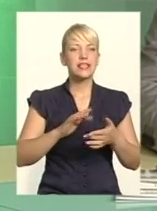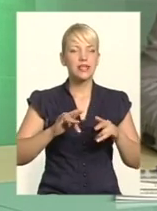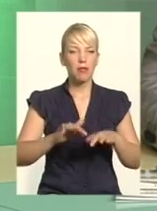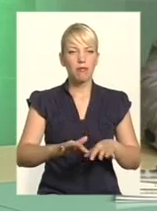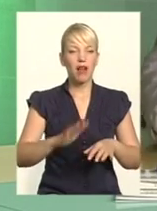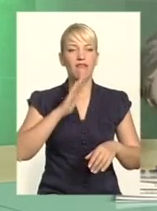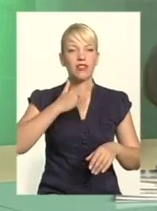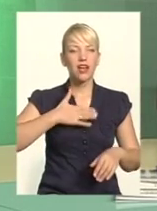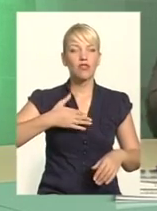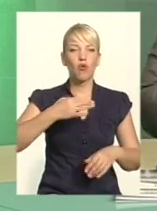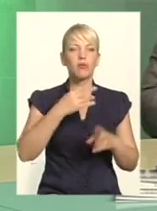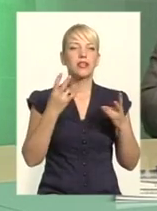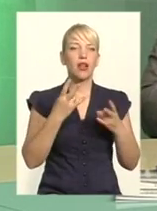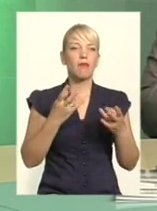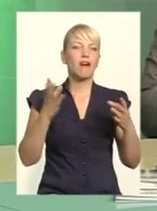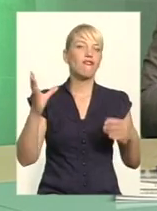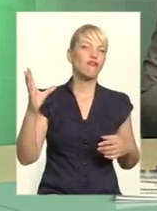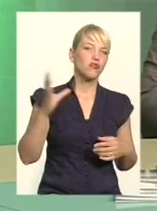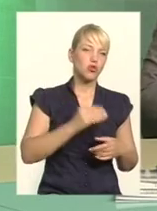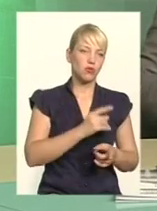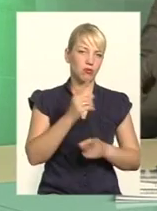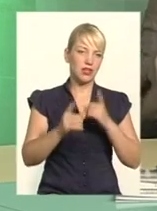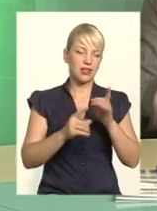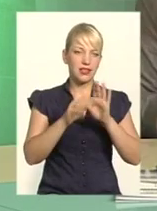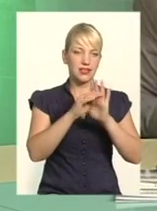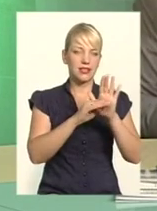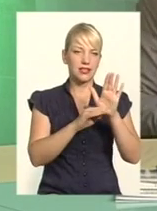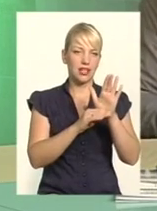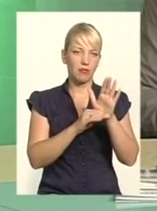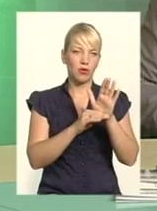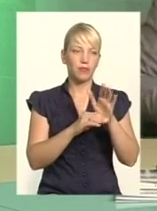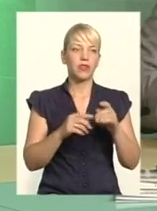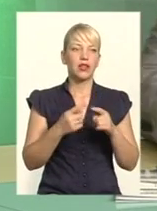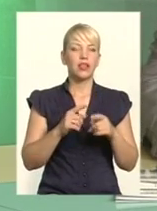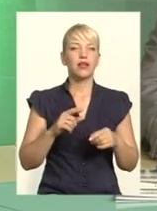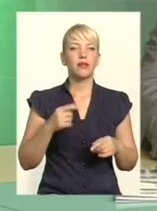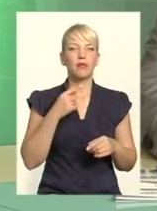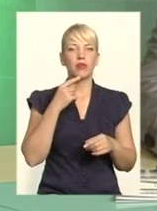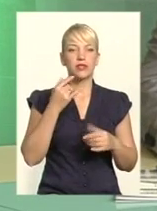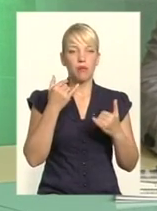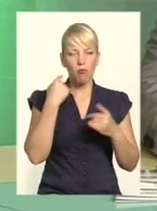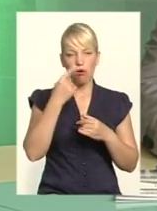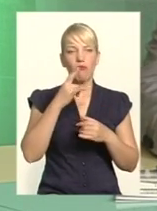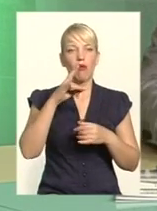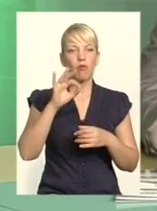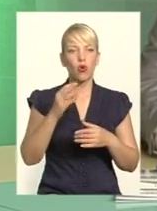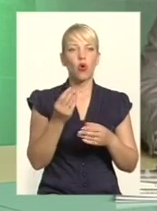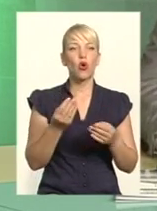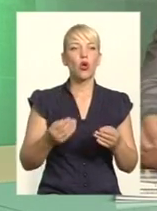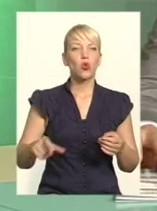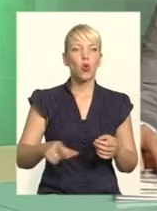річ зміна системи дорожного збору, з умовною назвою дорожний збір, і розподілу його, відповідно, на місцях